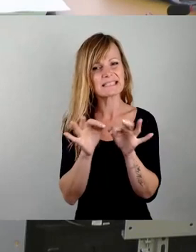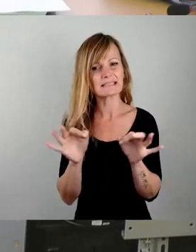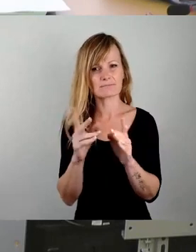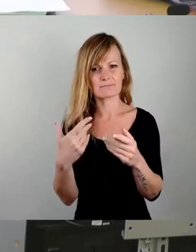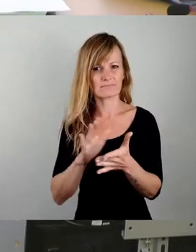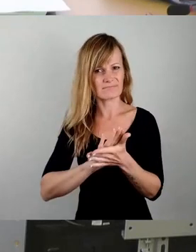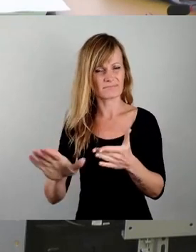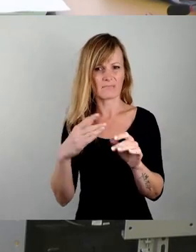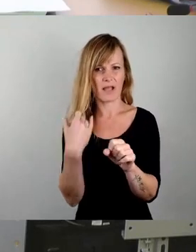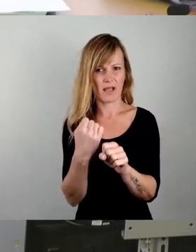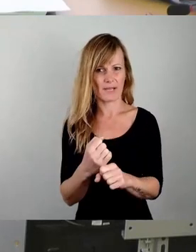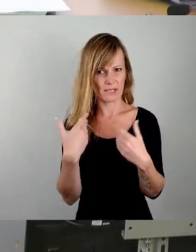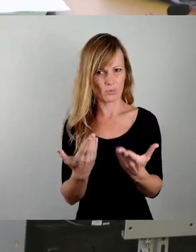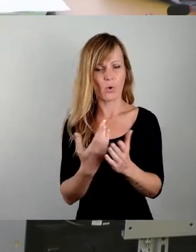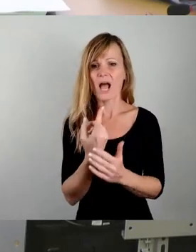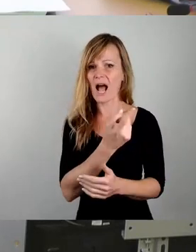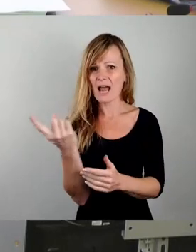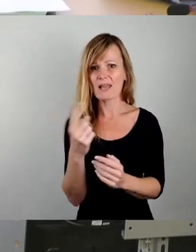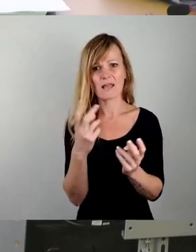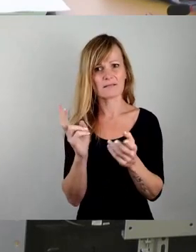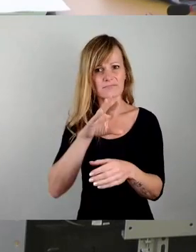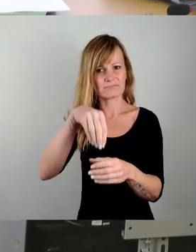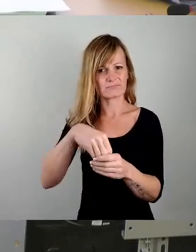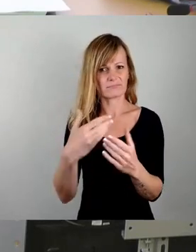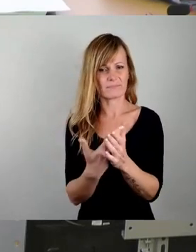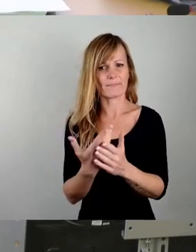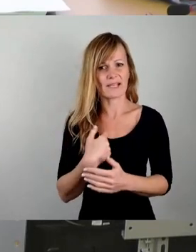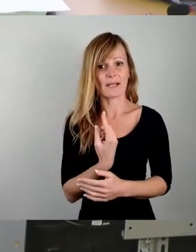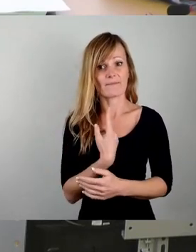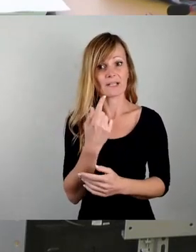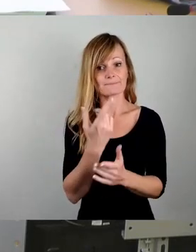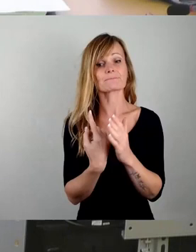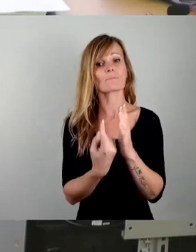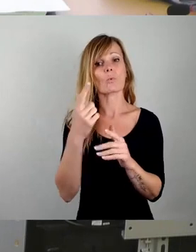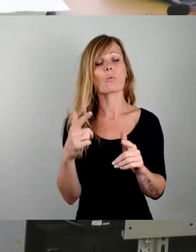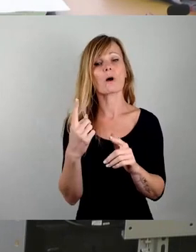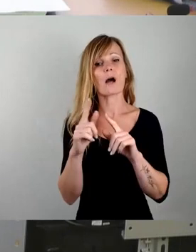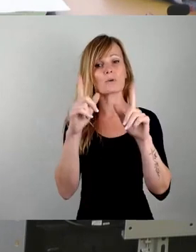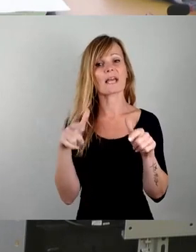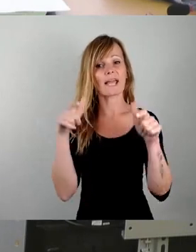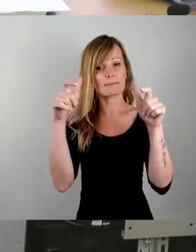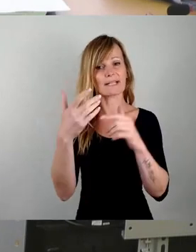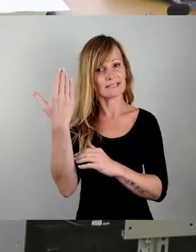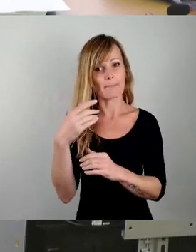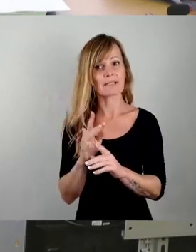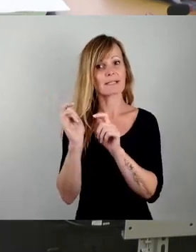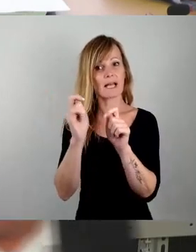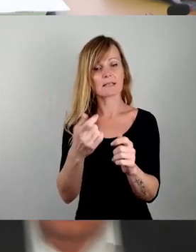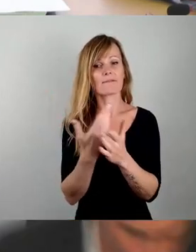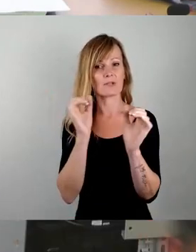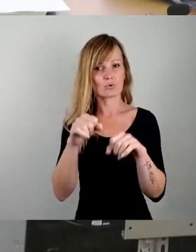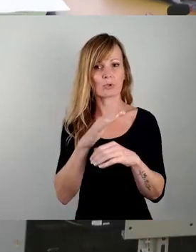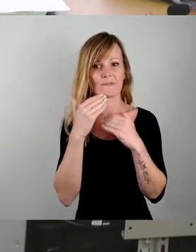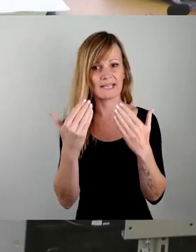und es waren alle dabei einbezogen. Insofern stimmen wir natürlich dem Hochhausleitbild, was wir damals ja auch mit beantragt haben, zu. Vielen Dank.